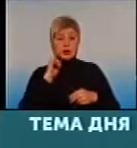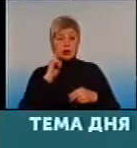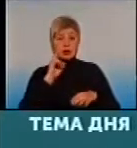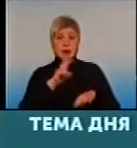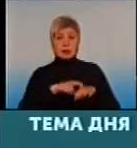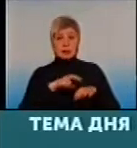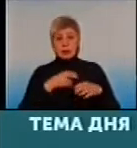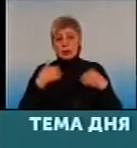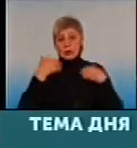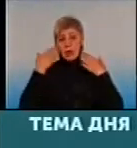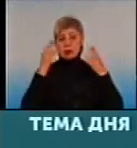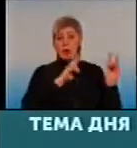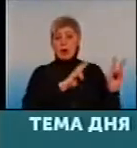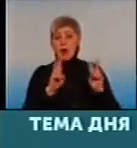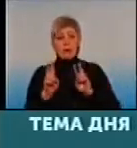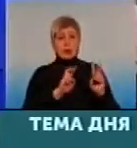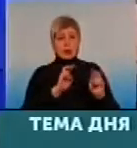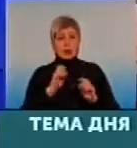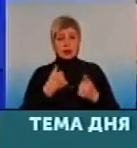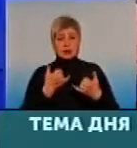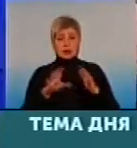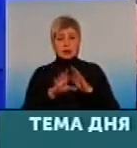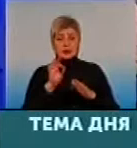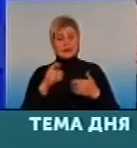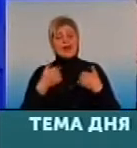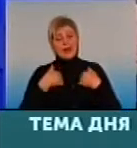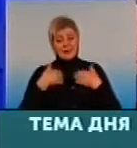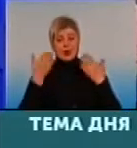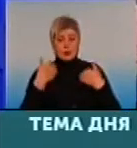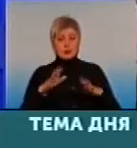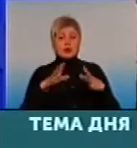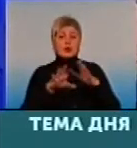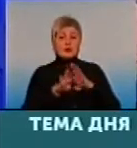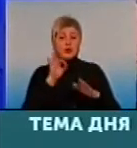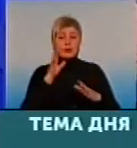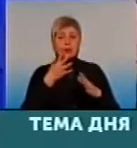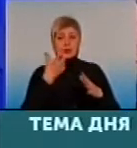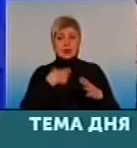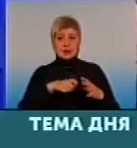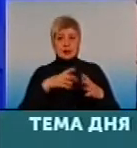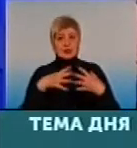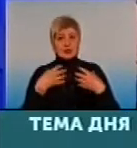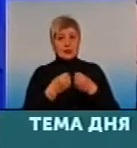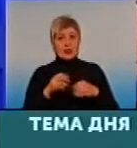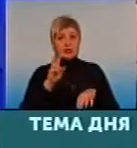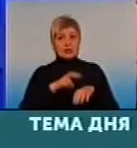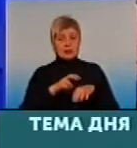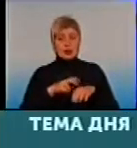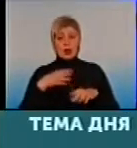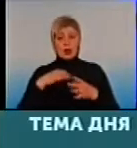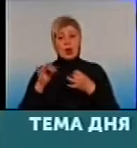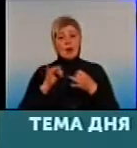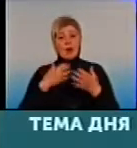Вы, дурачи, еще не подписывала декларацию? Нет, но я уже выбрала своего семейного врача, я с ней пообщалась и